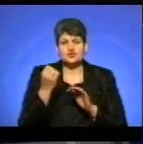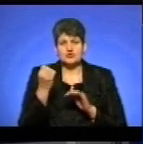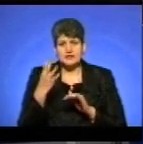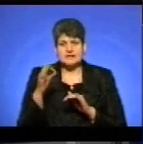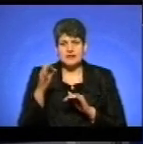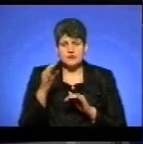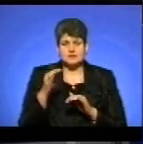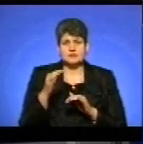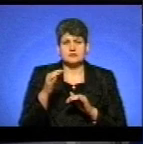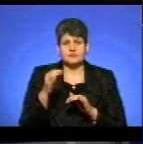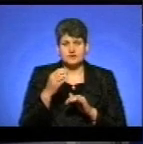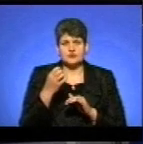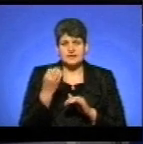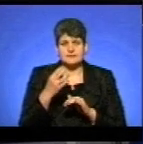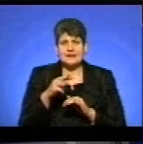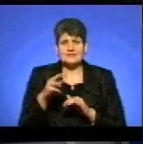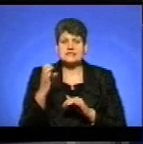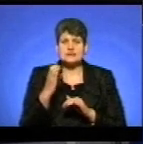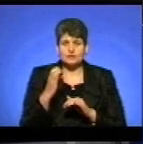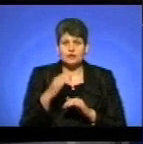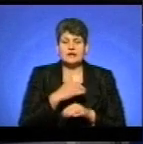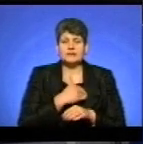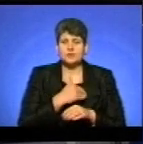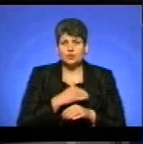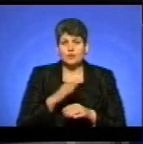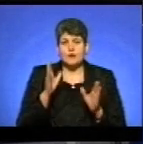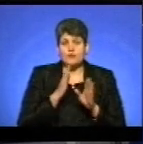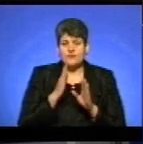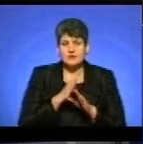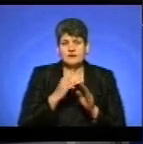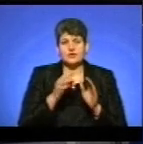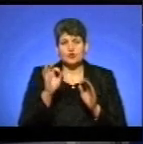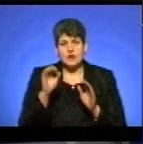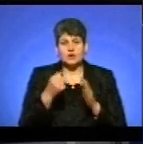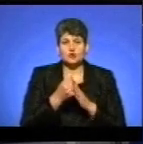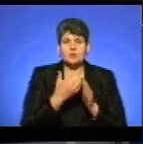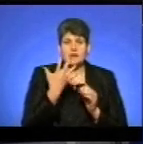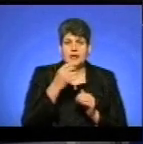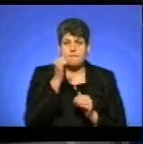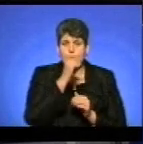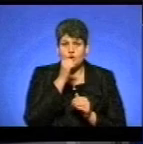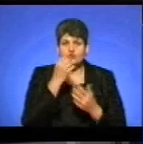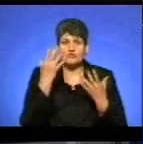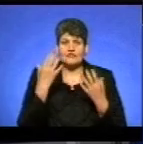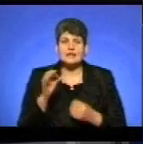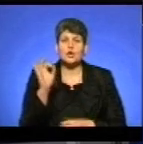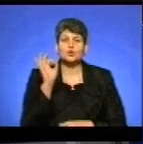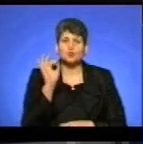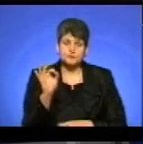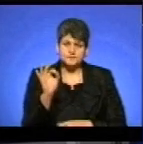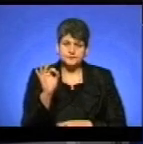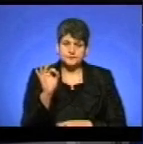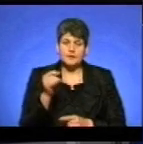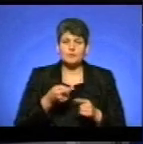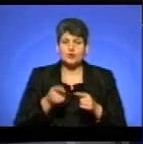метрів за секунду. Температура повітря вночі становитиме від 0 до 5 градусів морозу, вдень – 0 градусів. Про це